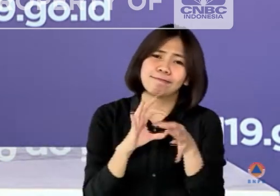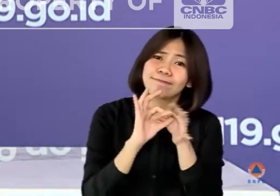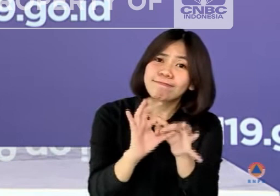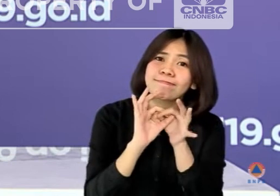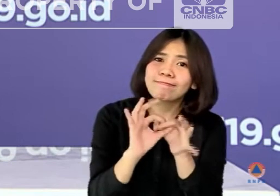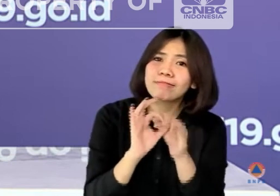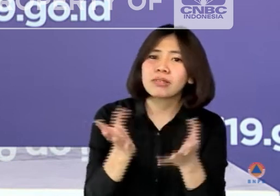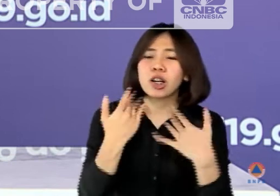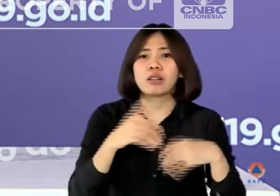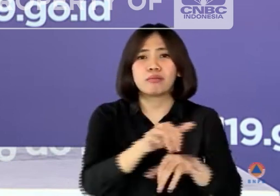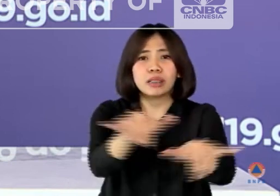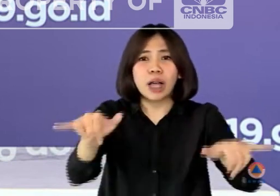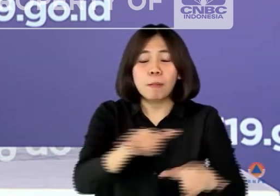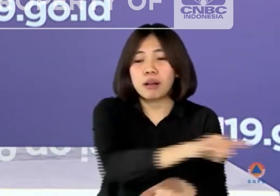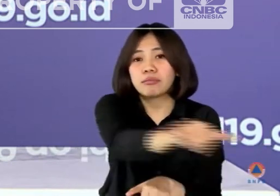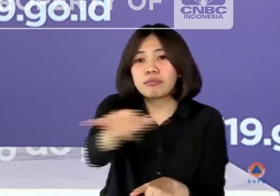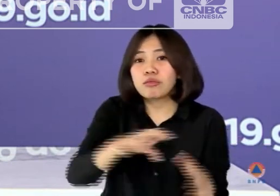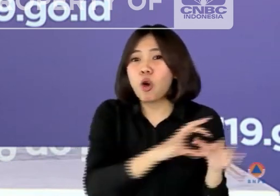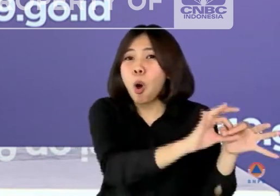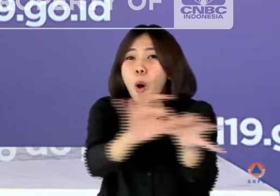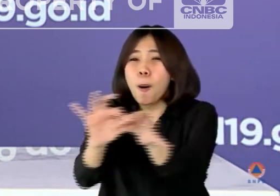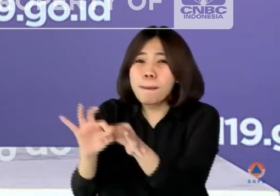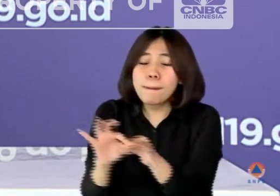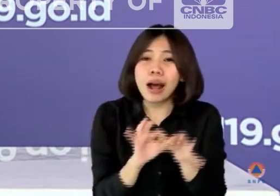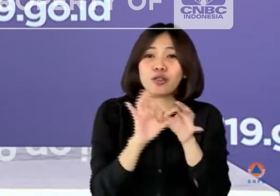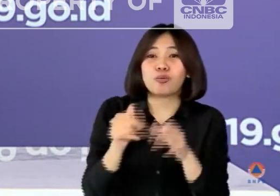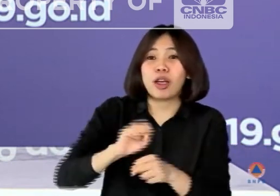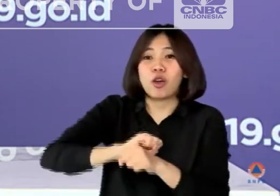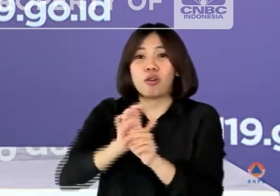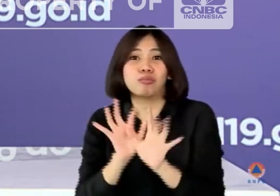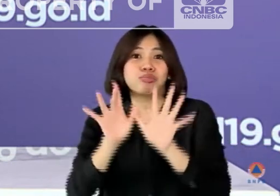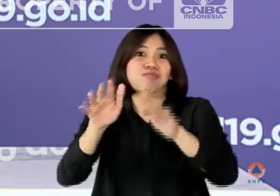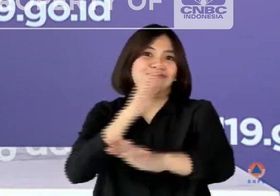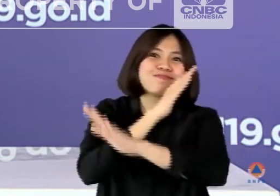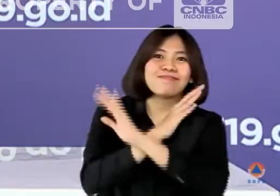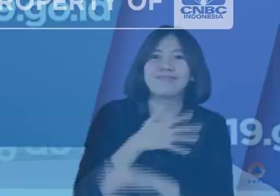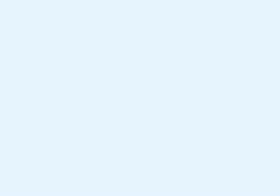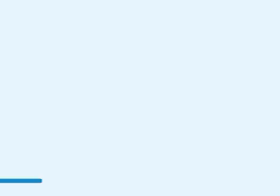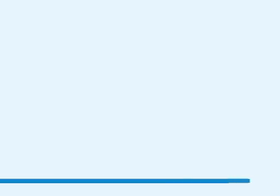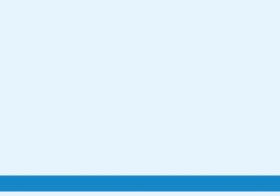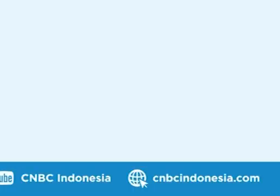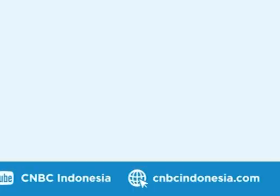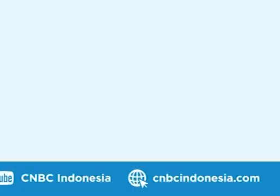masyarakat untuk kompak menjalankan pengendalian COVID-19 secara sungguh-sungguh.